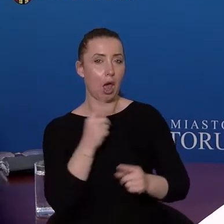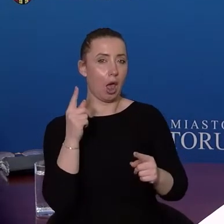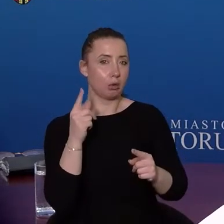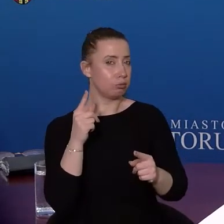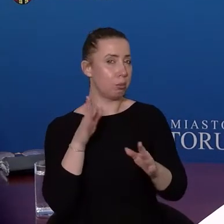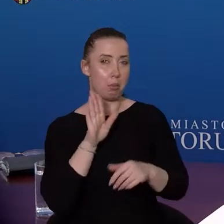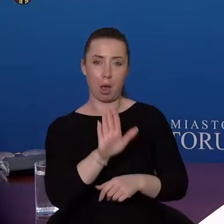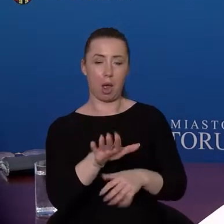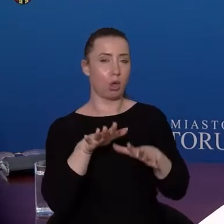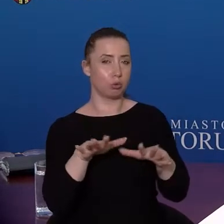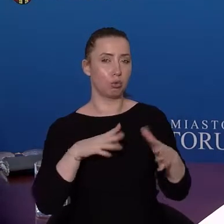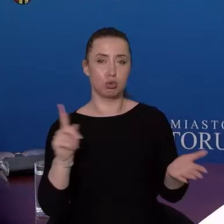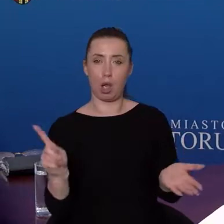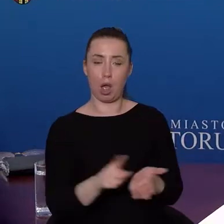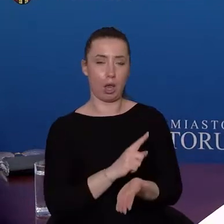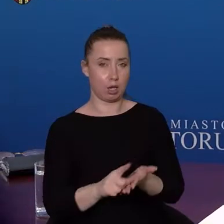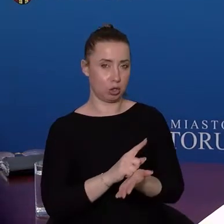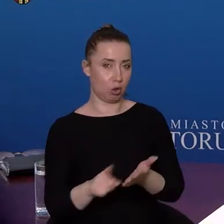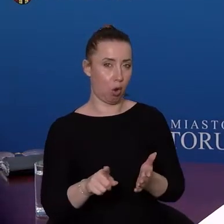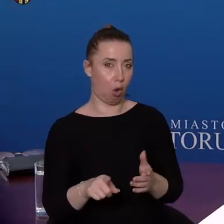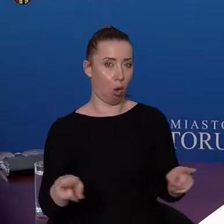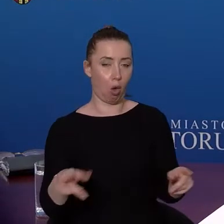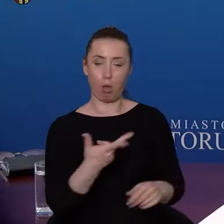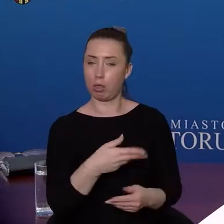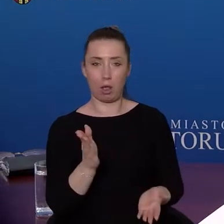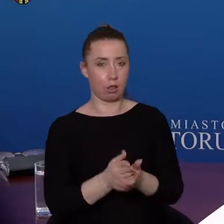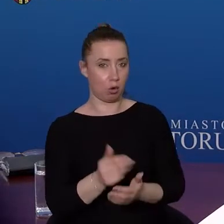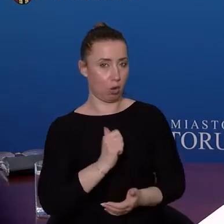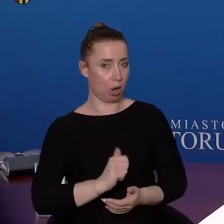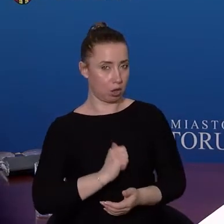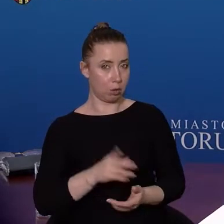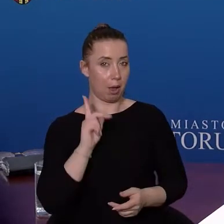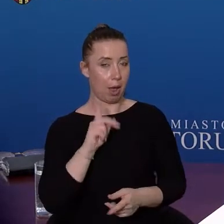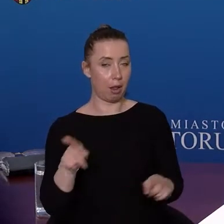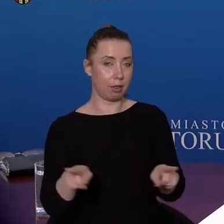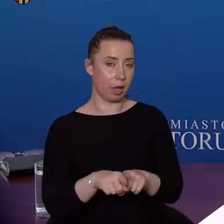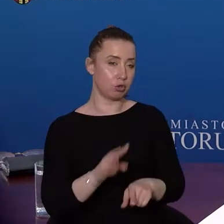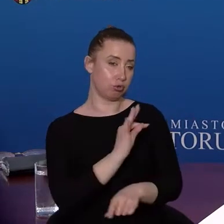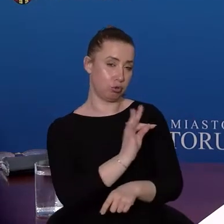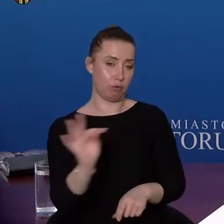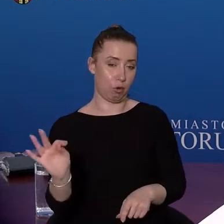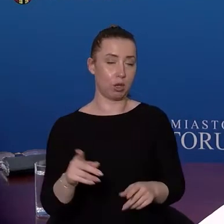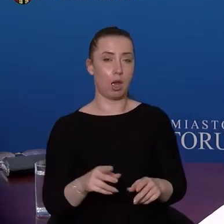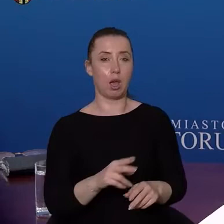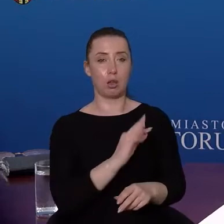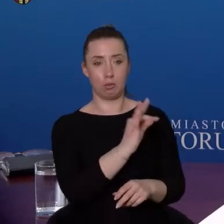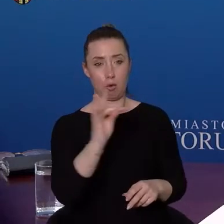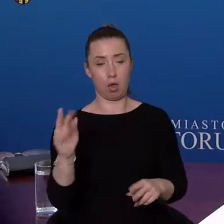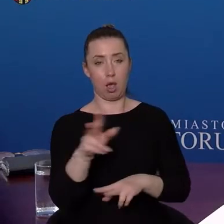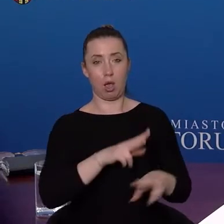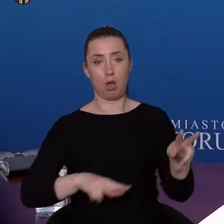innych, także rodziny, bliskich, na skutki tragiczne, na skutki daleko idące.